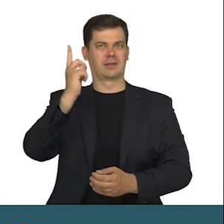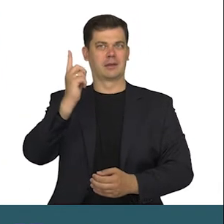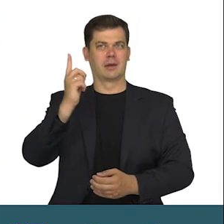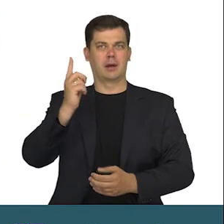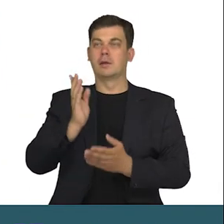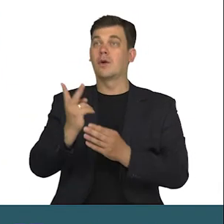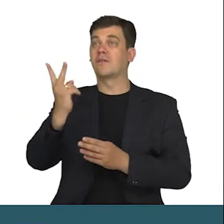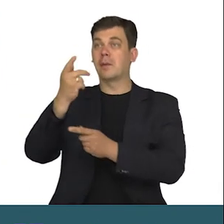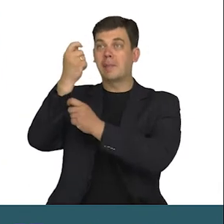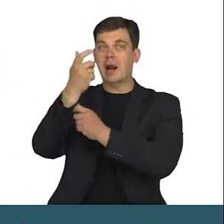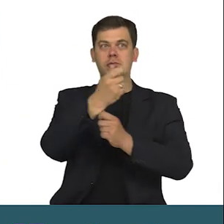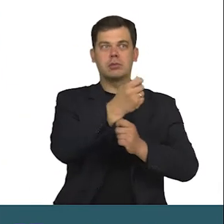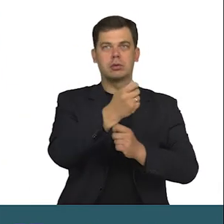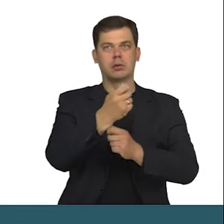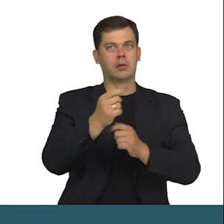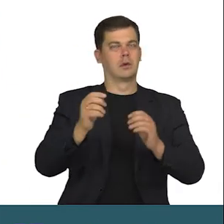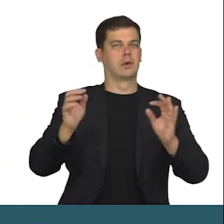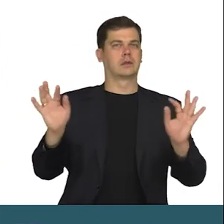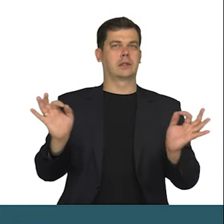parasolki. Straszne.